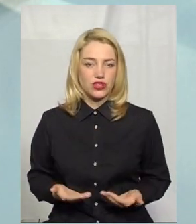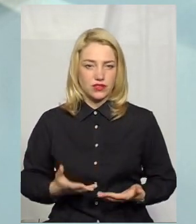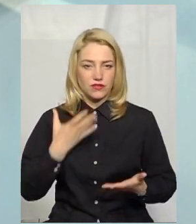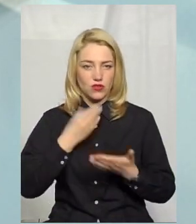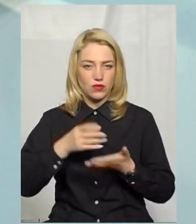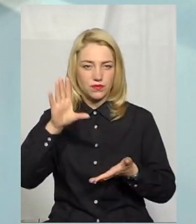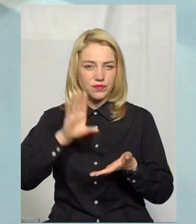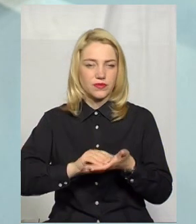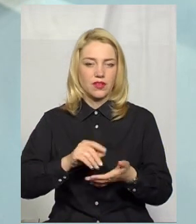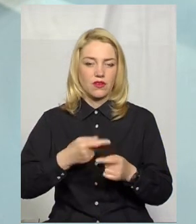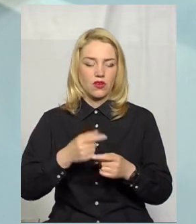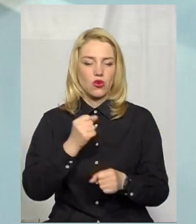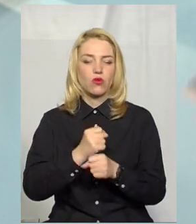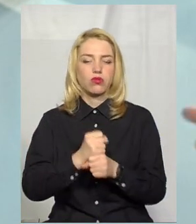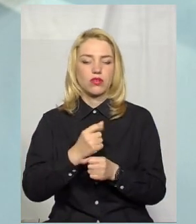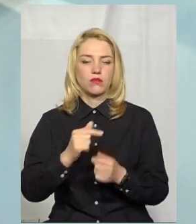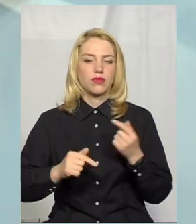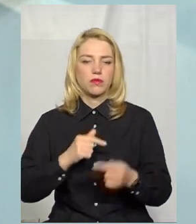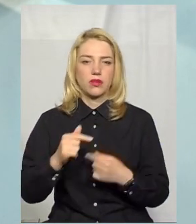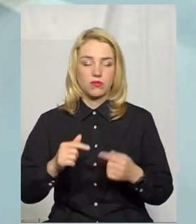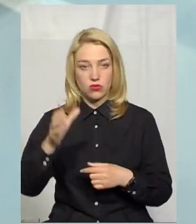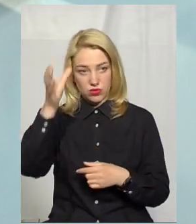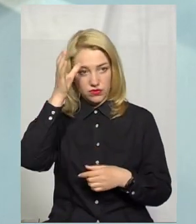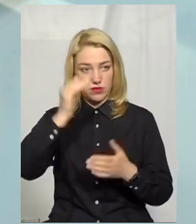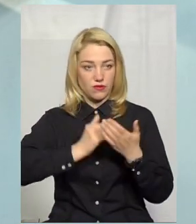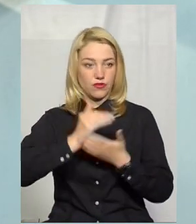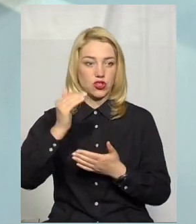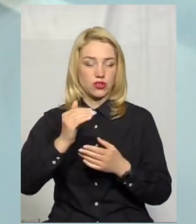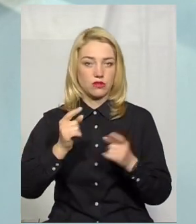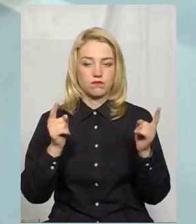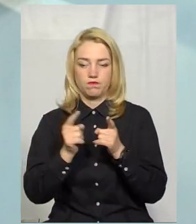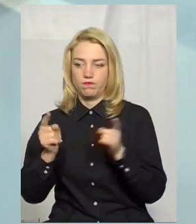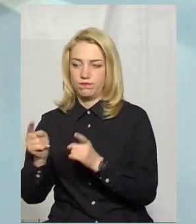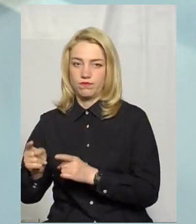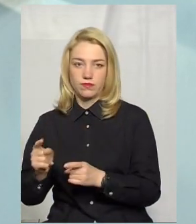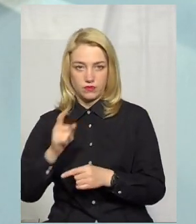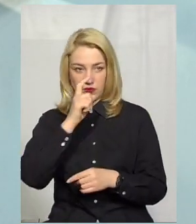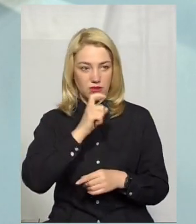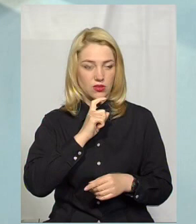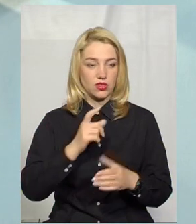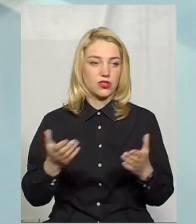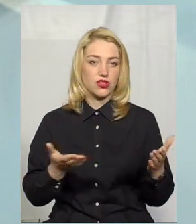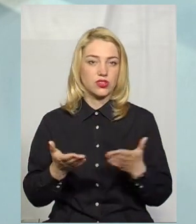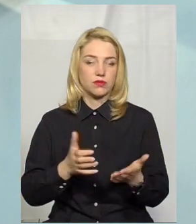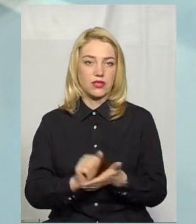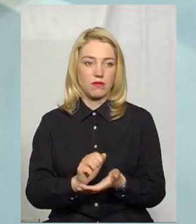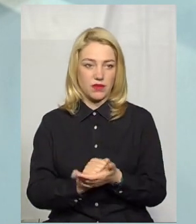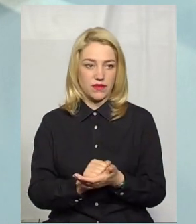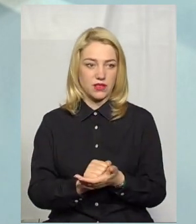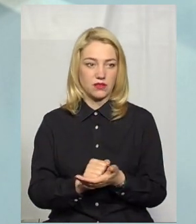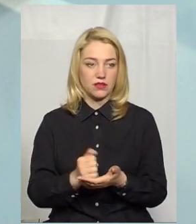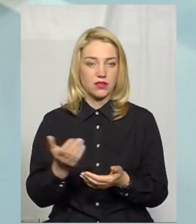Робота підприємець, освіта вища. Дуже коротко, нічого не зрозуміло, чим займався яка